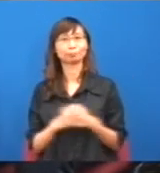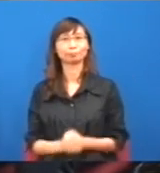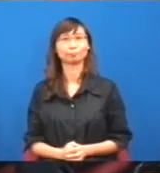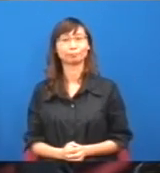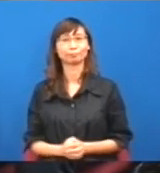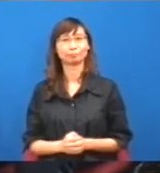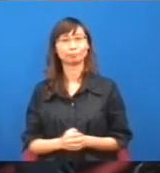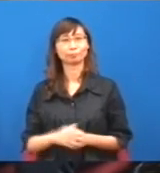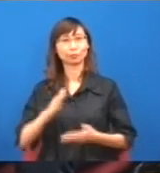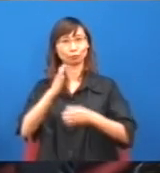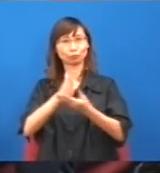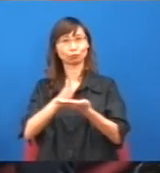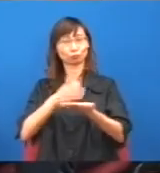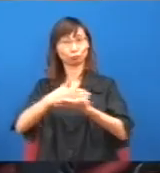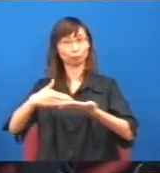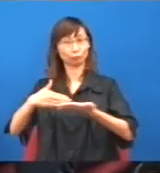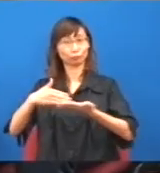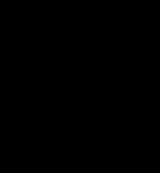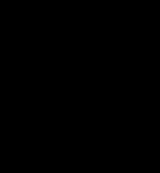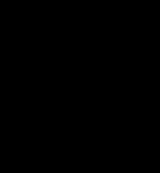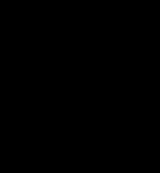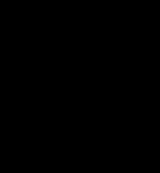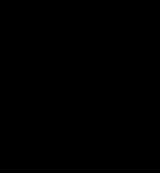享受中秋節,是的,拜拜,好,